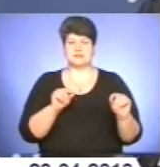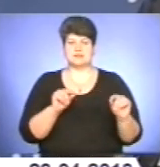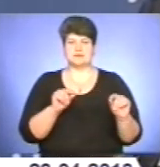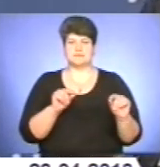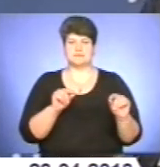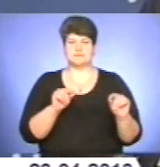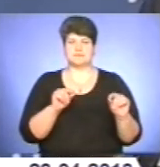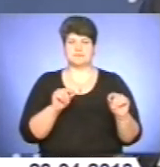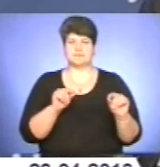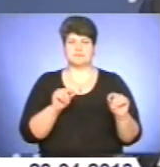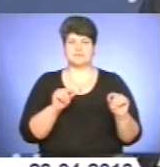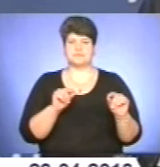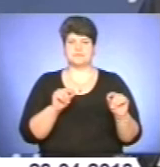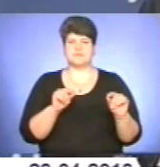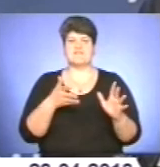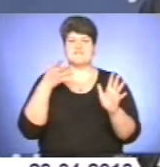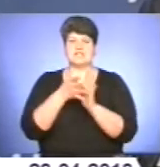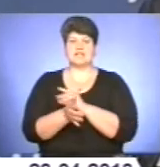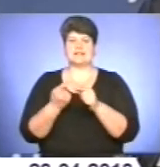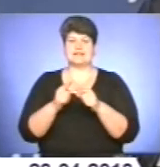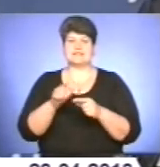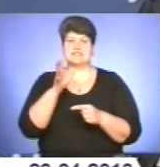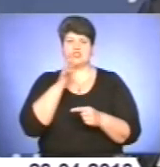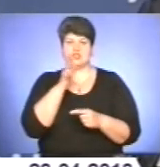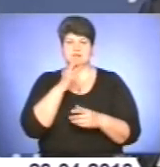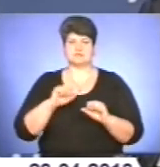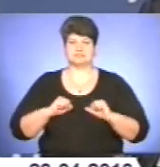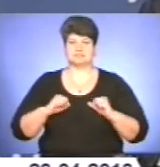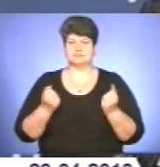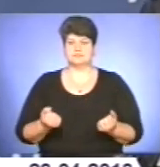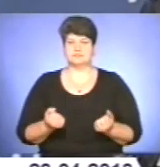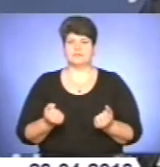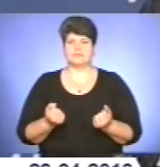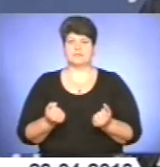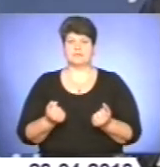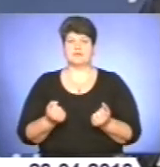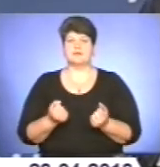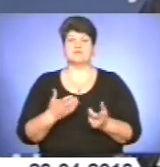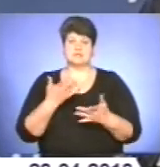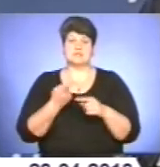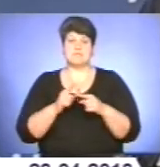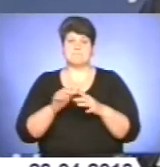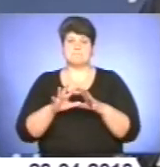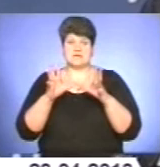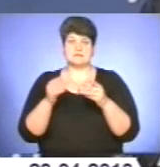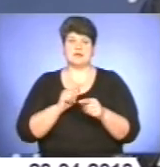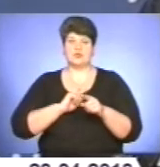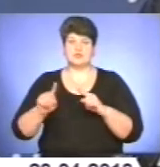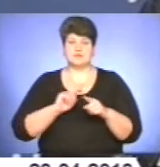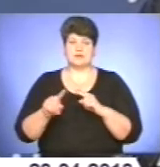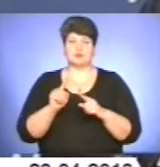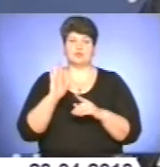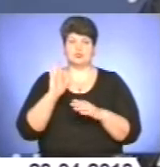і витрачати на це час якісь зусилю. Правильно, звичайно, ми максимально швидко будемо далі